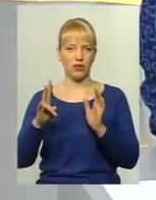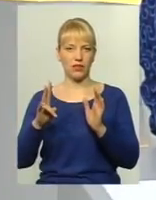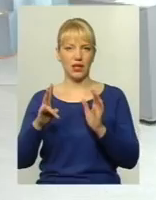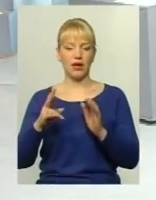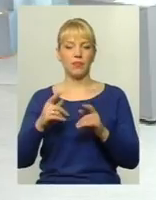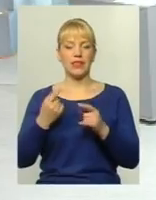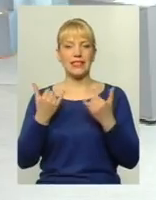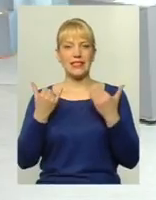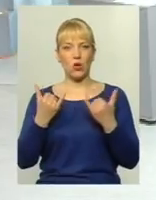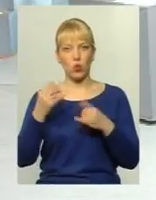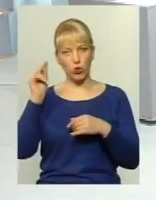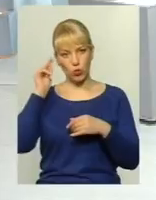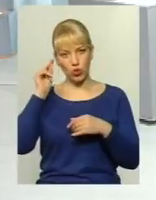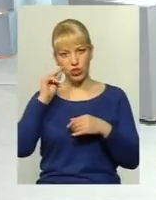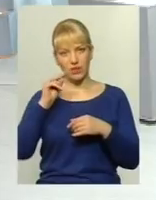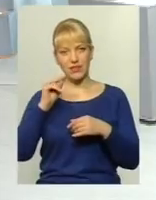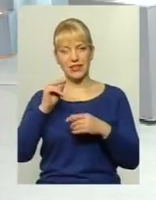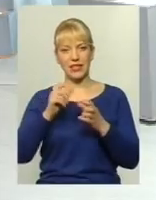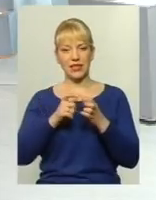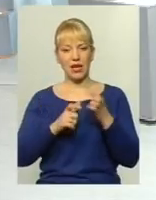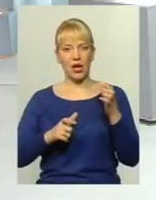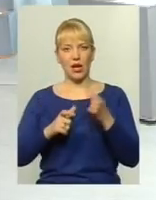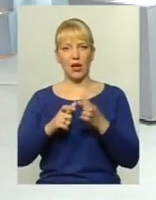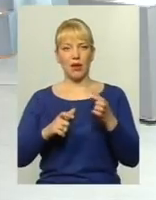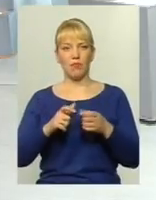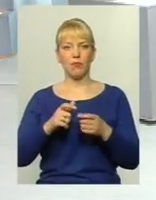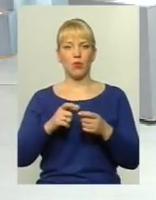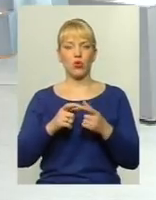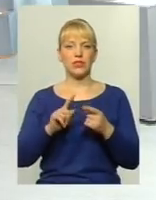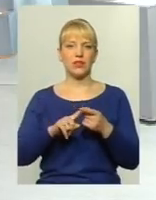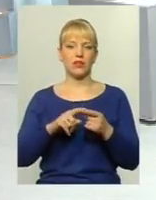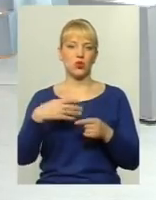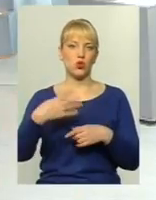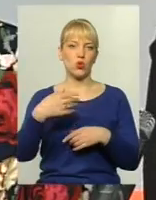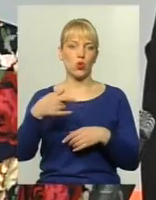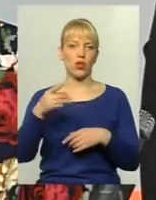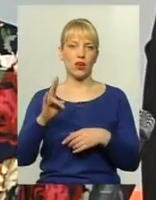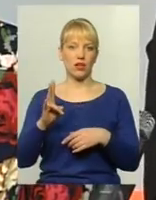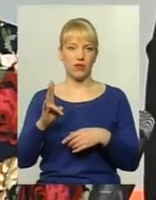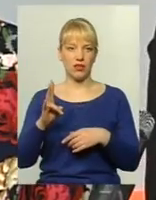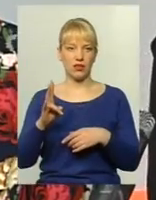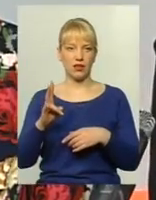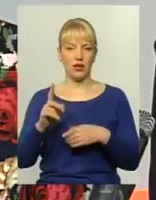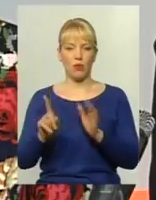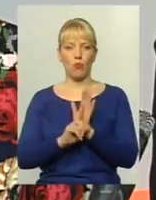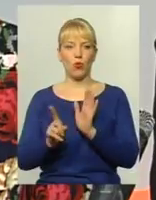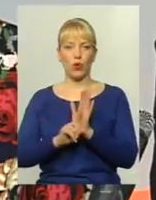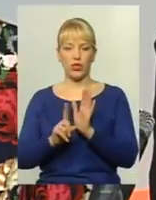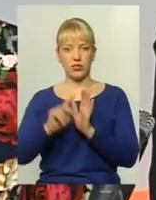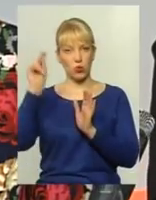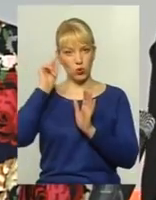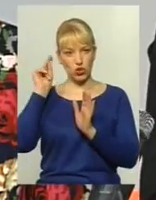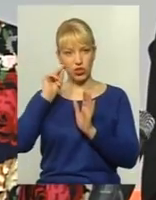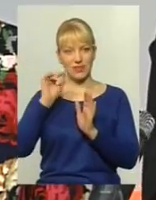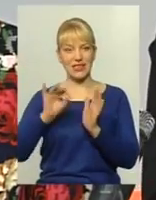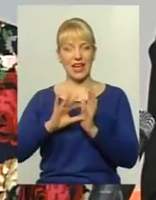Сьогодні учнівський проїздний квіток, доволі невелика вартість, 40 гривень проїзд учнівський